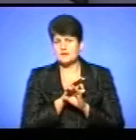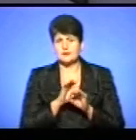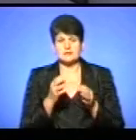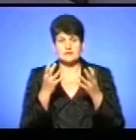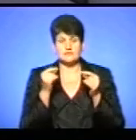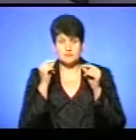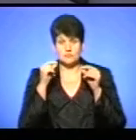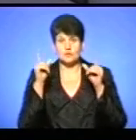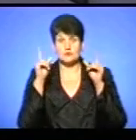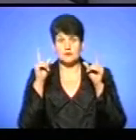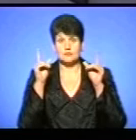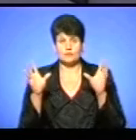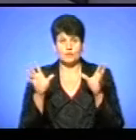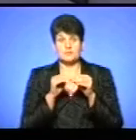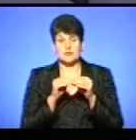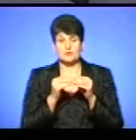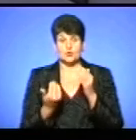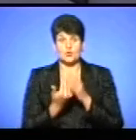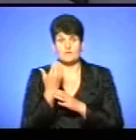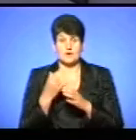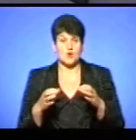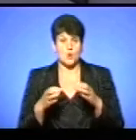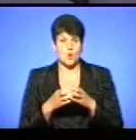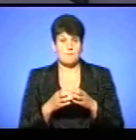прокинулися вже в об'єднаних нових громадах.